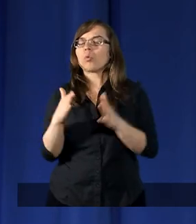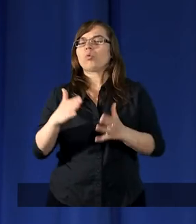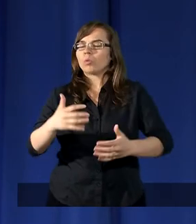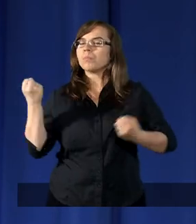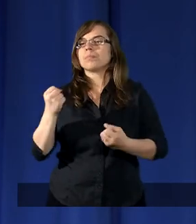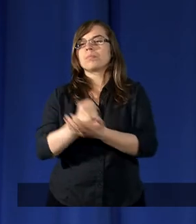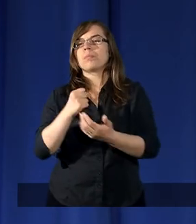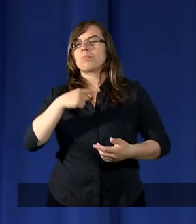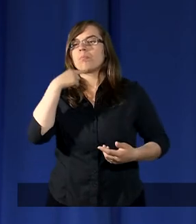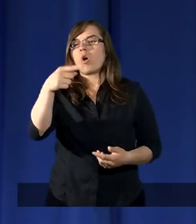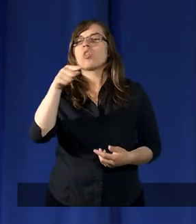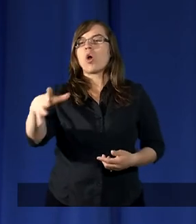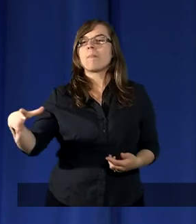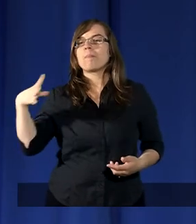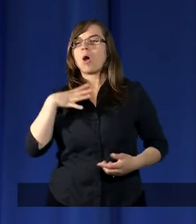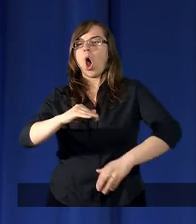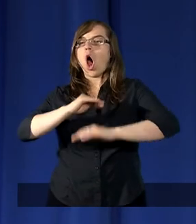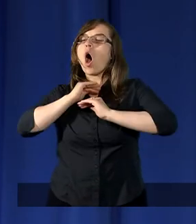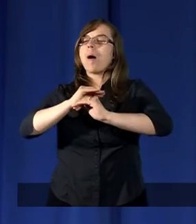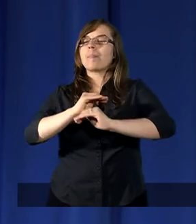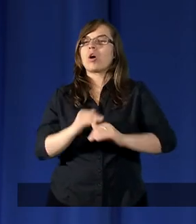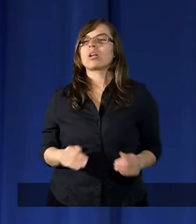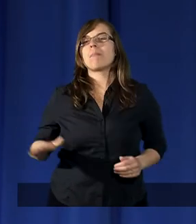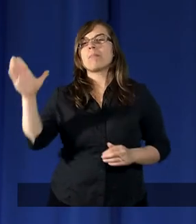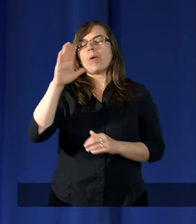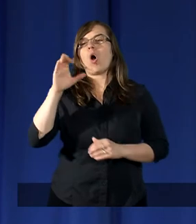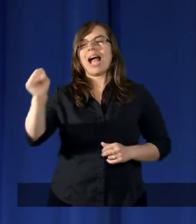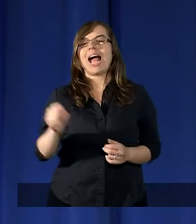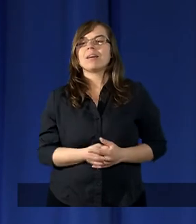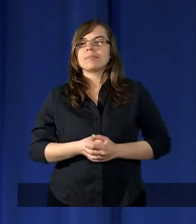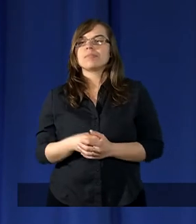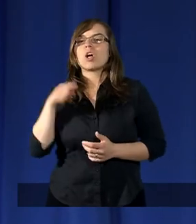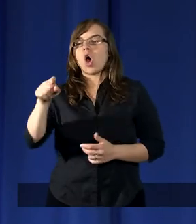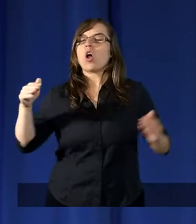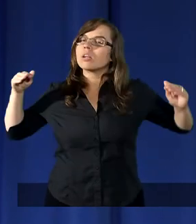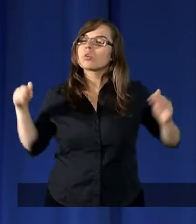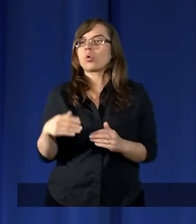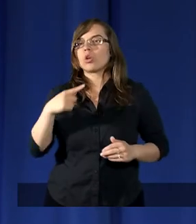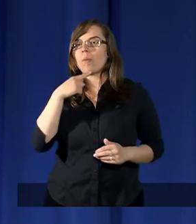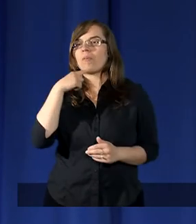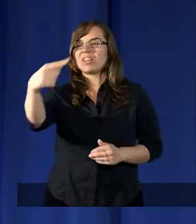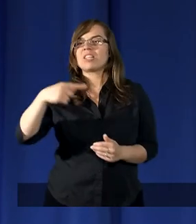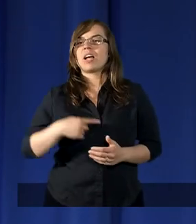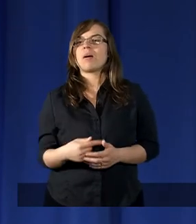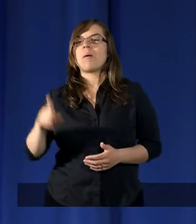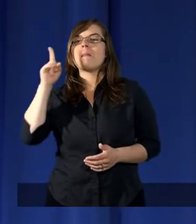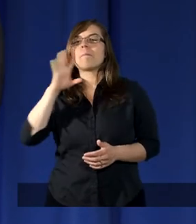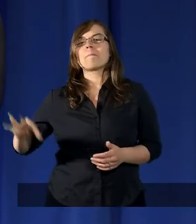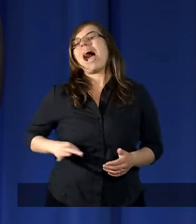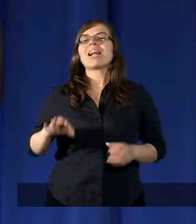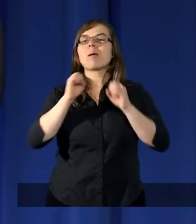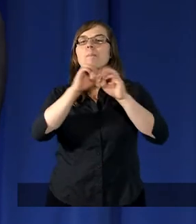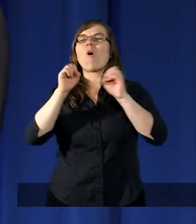powiedziała, bo to była obrona Boga, ona krótko powiedziała, panie